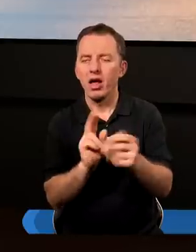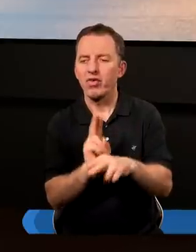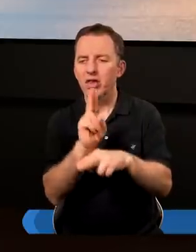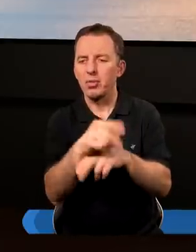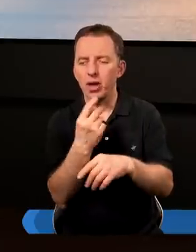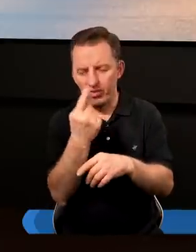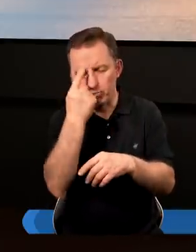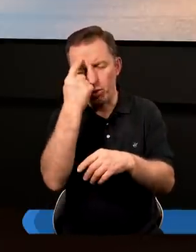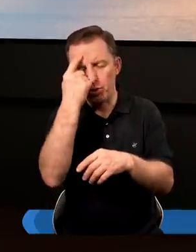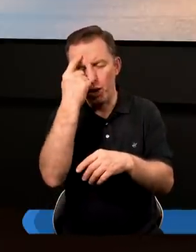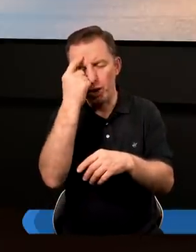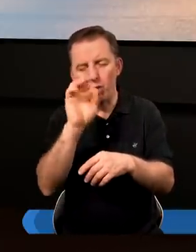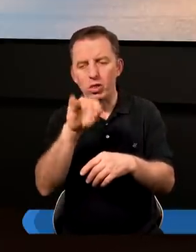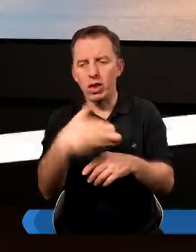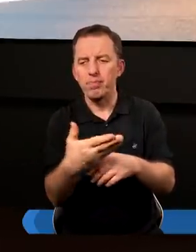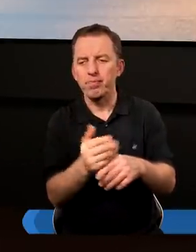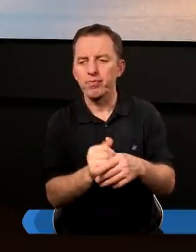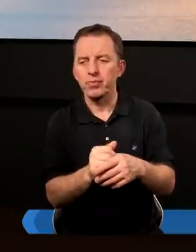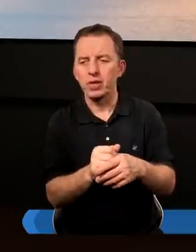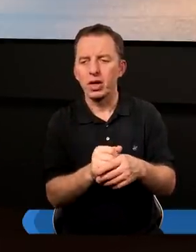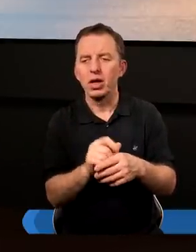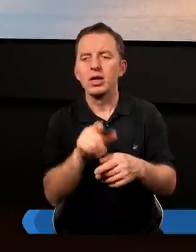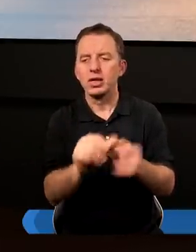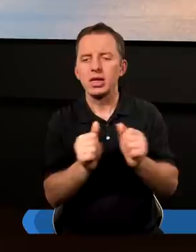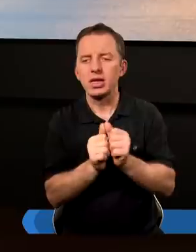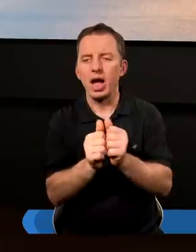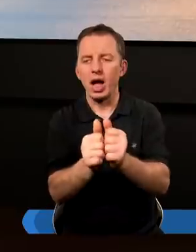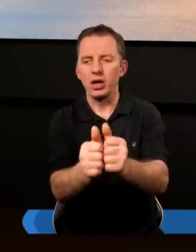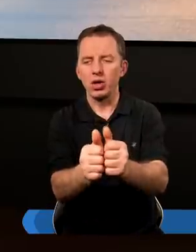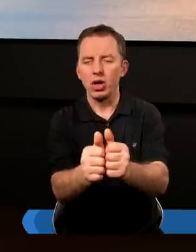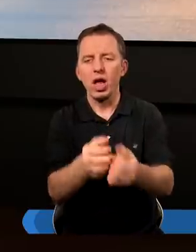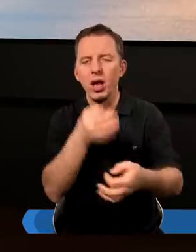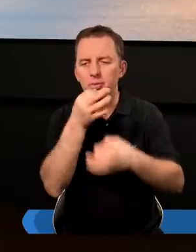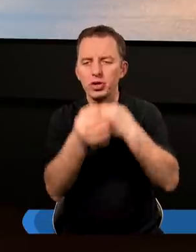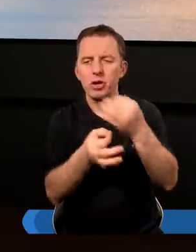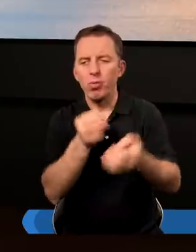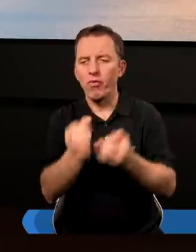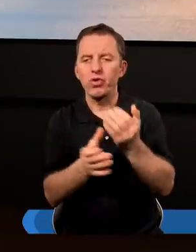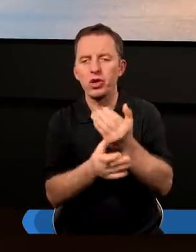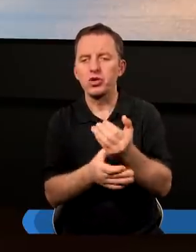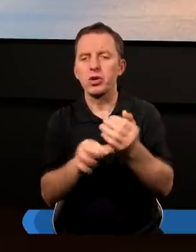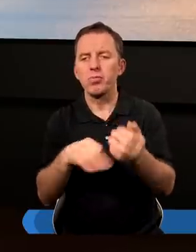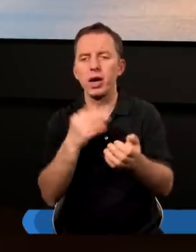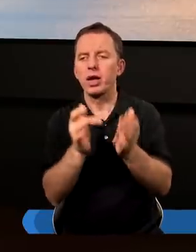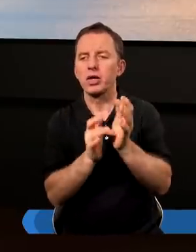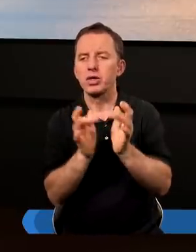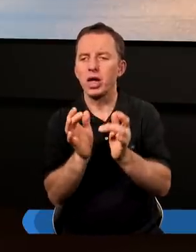wspomniałem o tym o tym zdaniu z przypowieści Pana Jezusa.